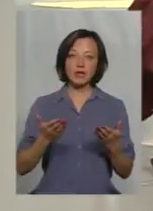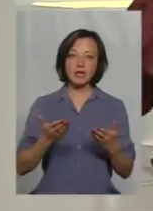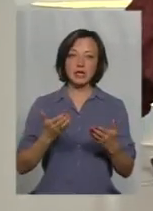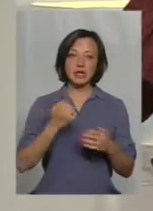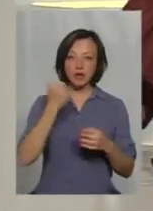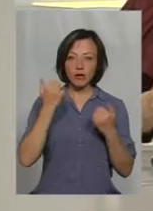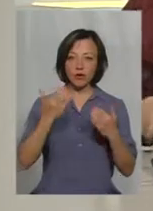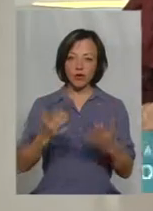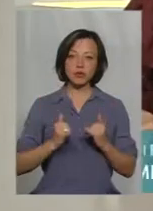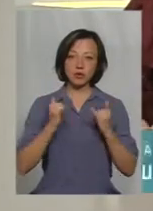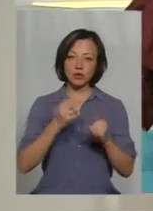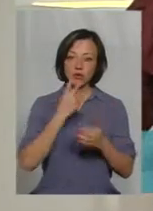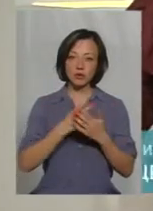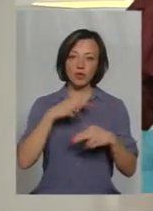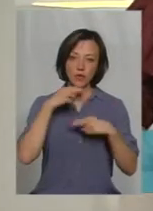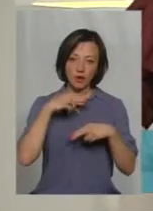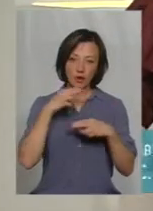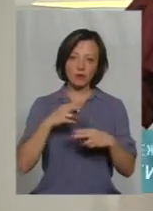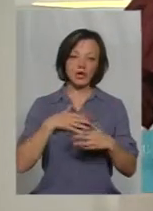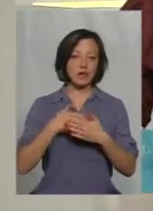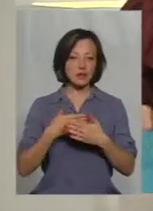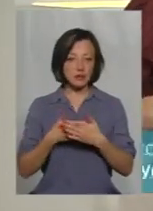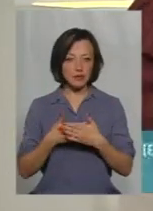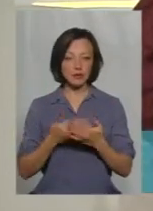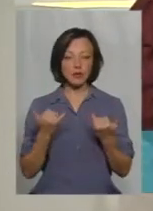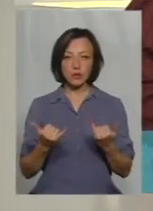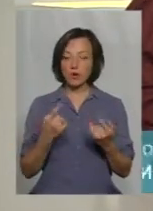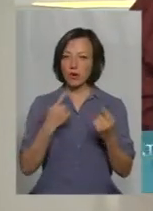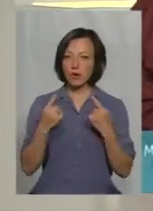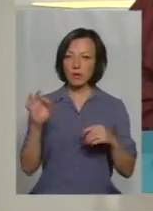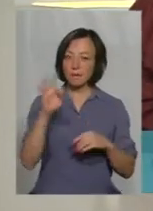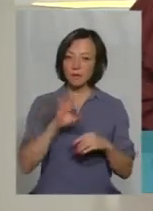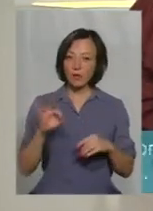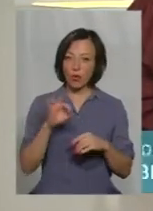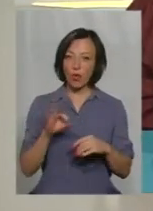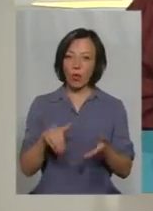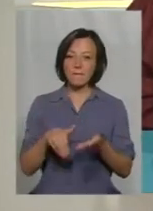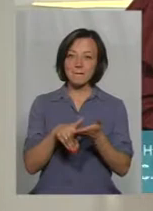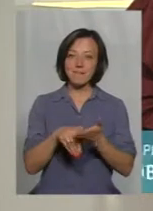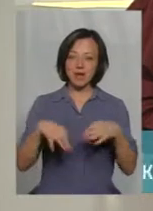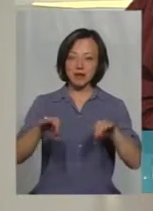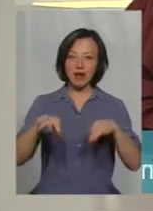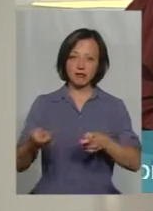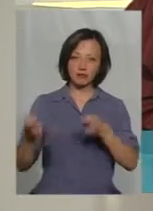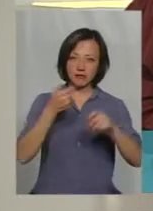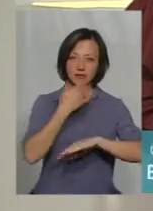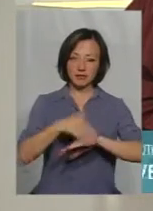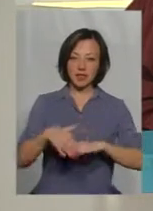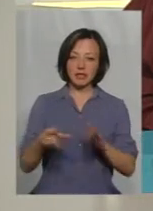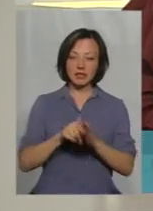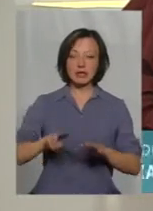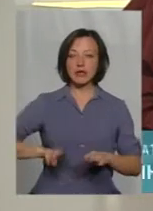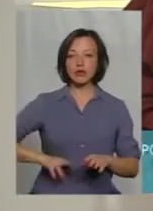Дякую вам, шановні глядачі, за увагу. Дякую за активність. Сьогодні ми говорили про гуманітарні авто із директором